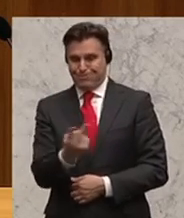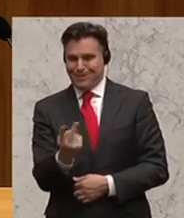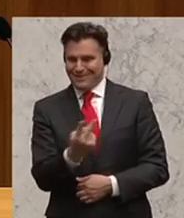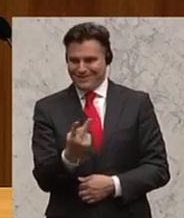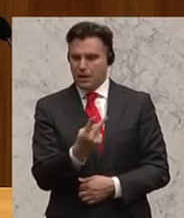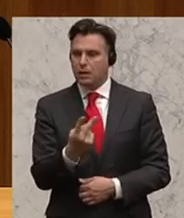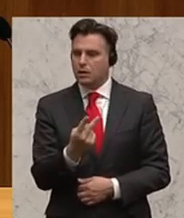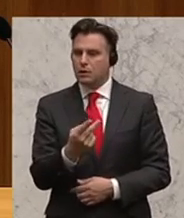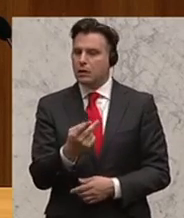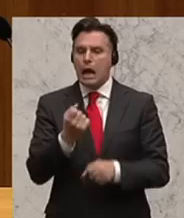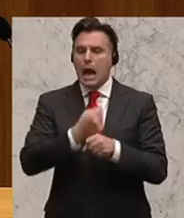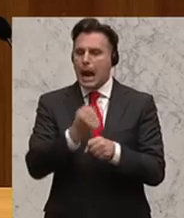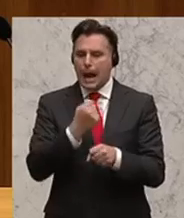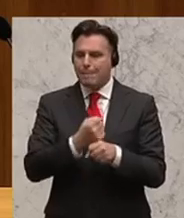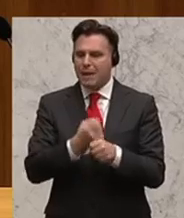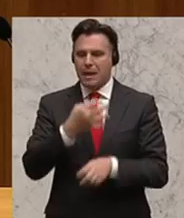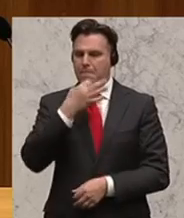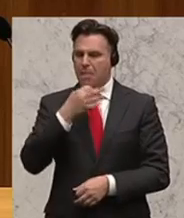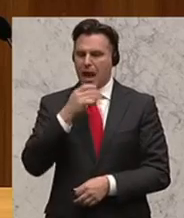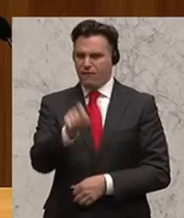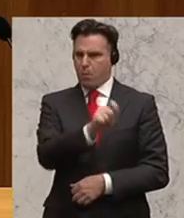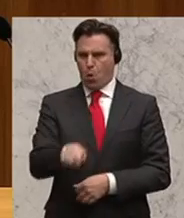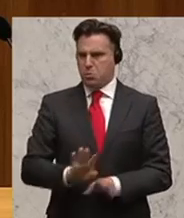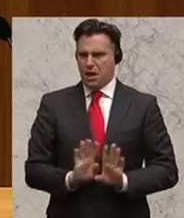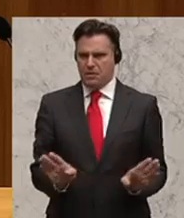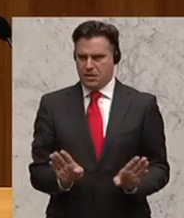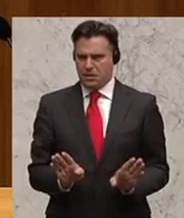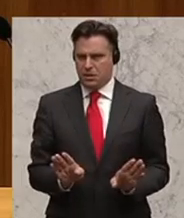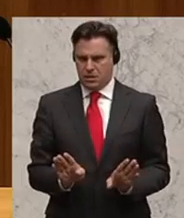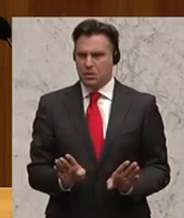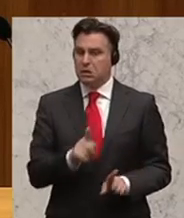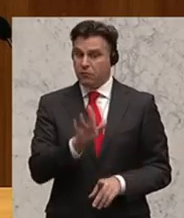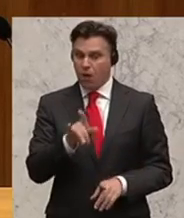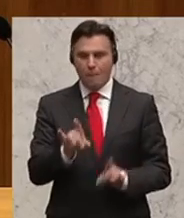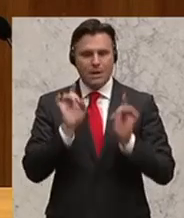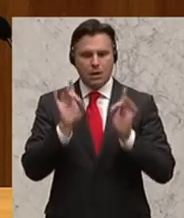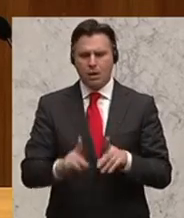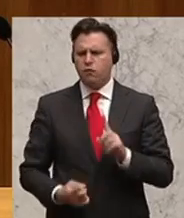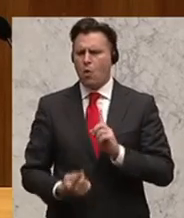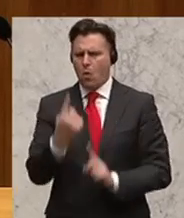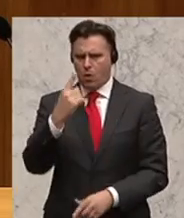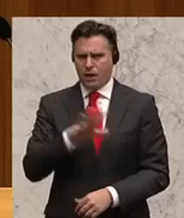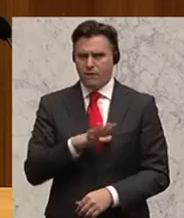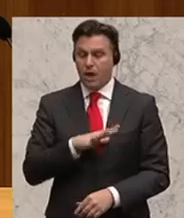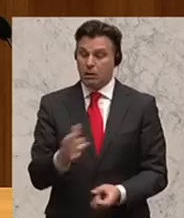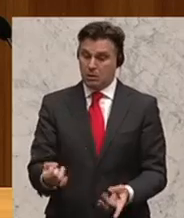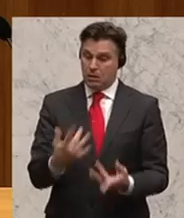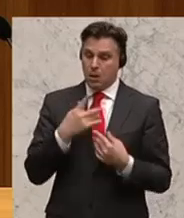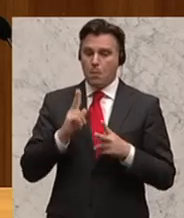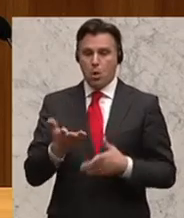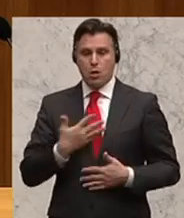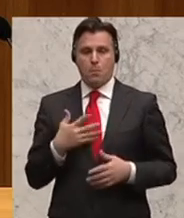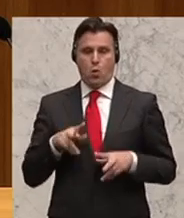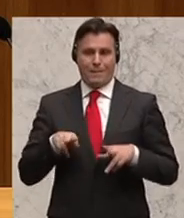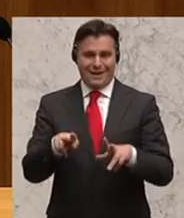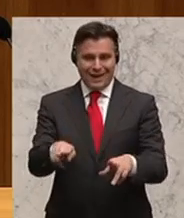davon ausgeschlossen, mit Blei zu hantieren, weil Blei einfach hochgiftig ist, krebserregend